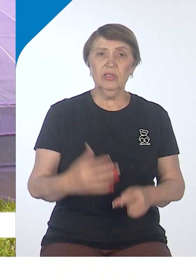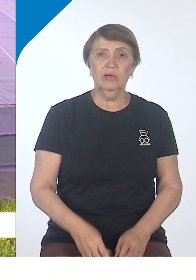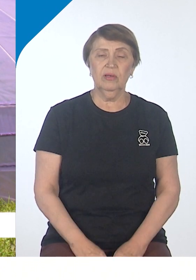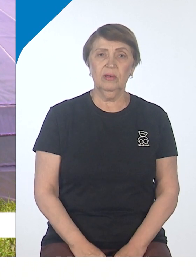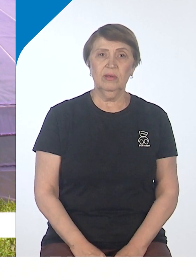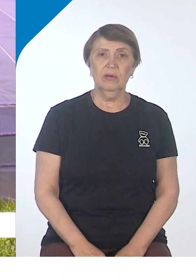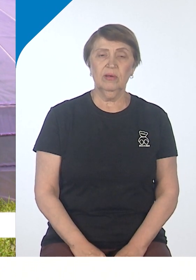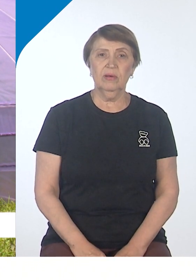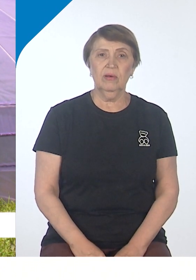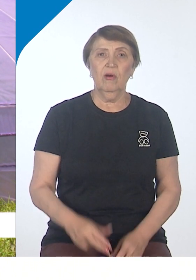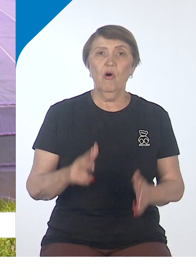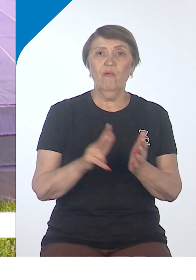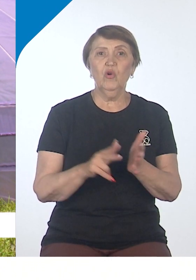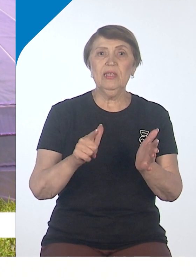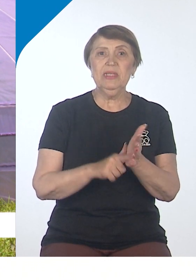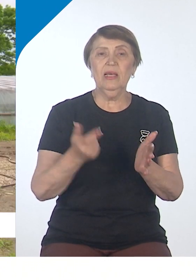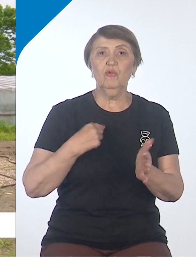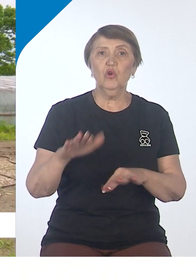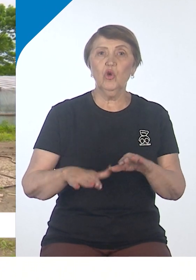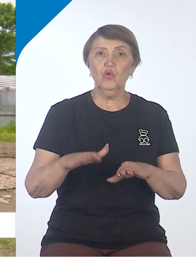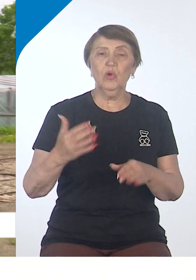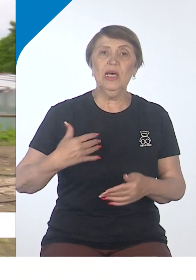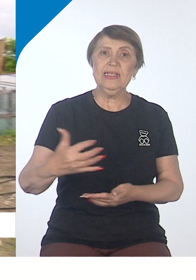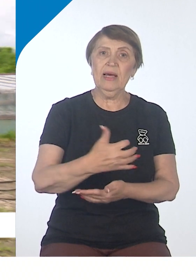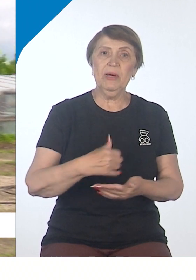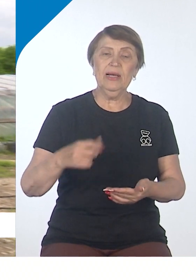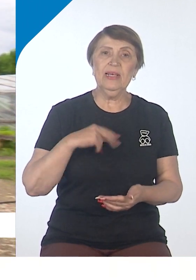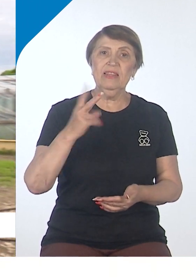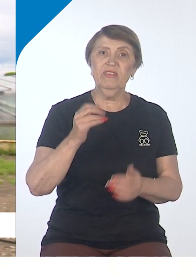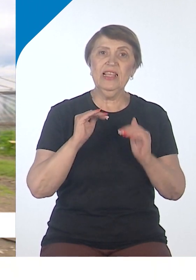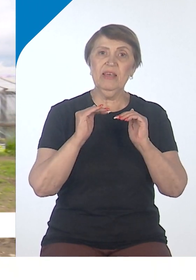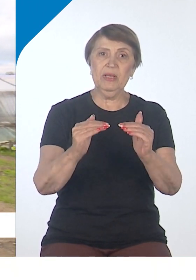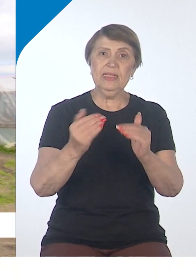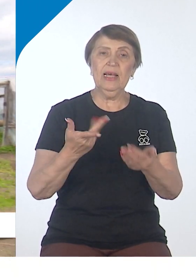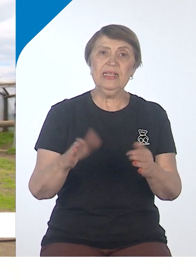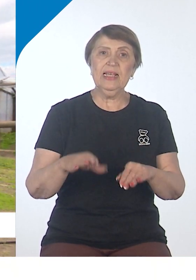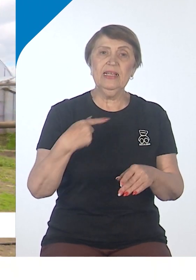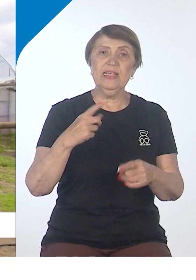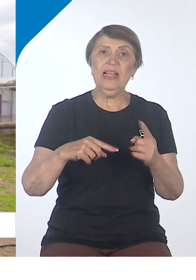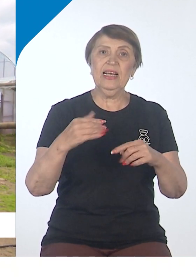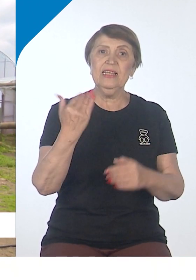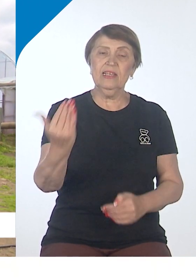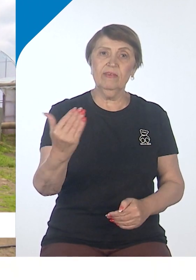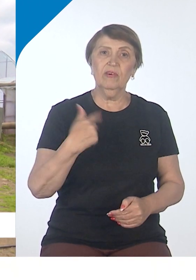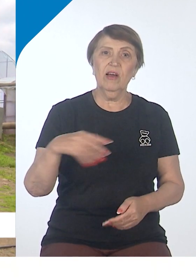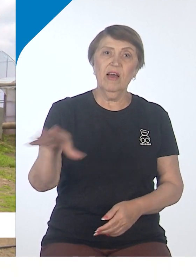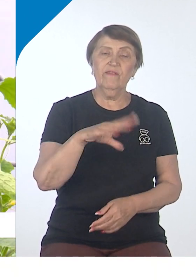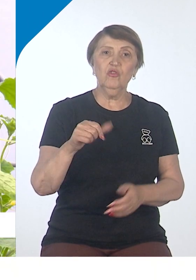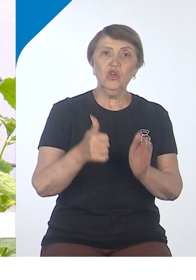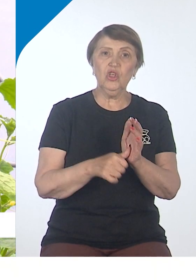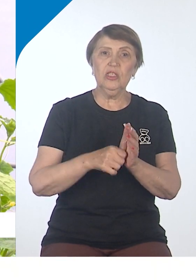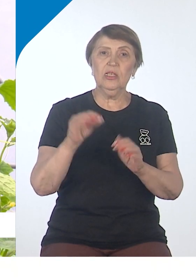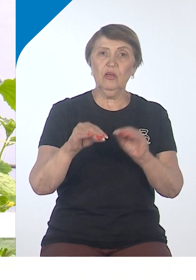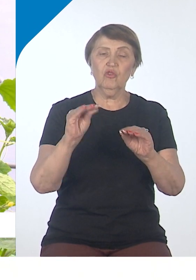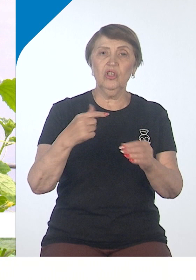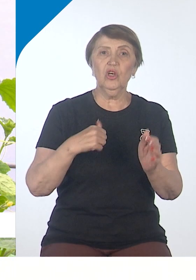по восемь, по семь, я думаю, так, это так. Две теплицы остались Андрею от родителей. Все шесть сооружений занимают чуть больше трех соток